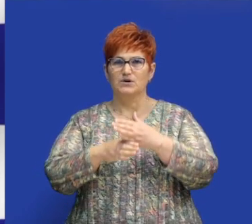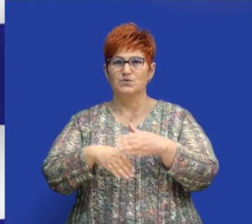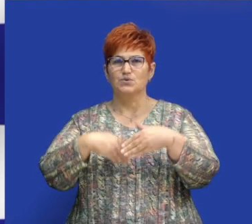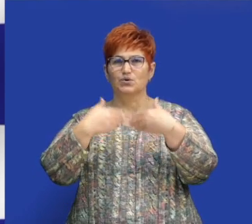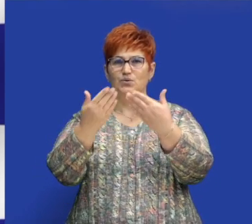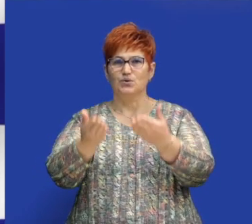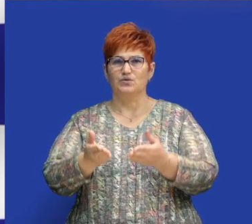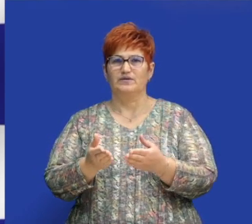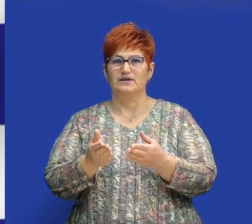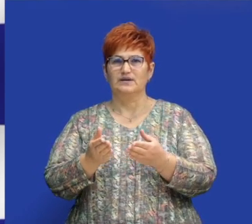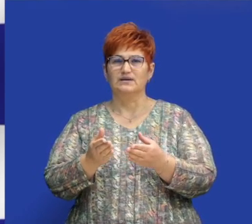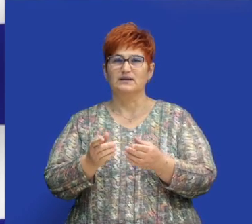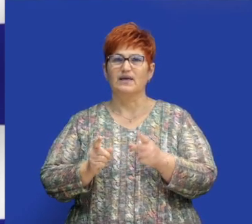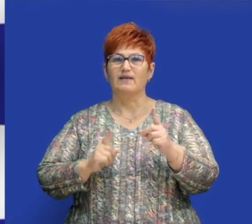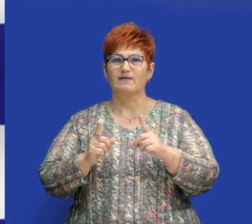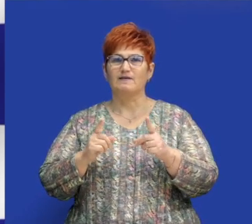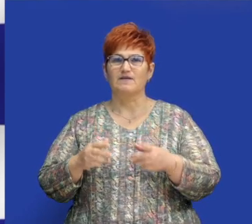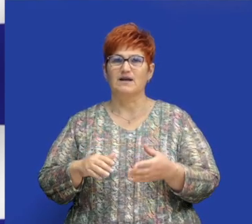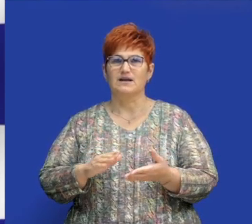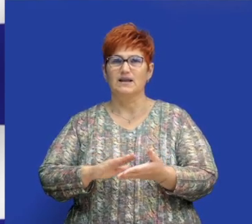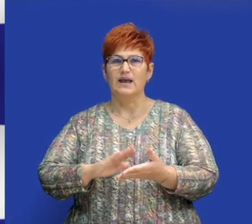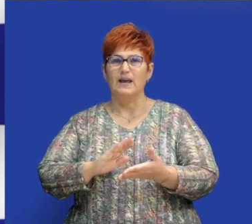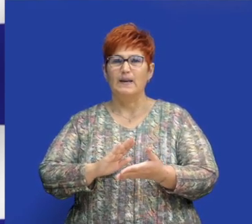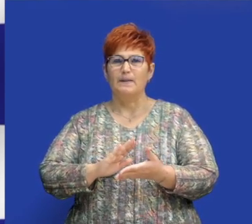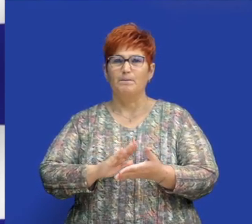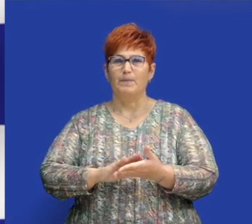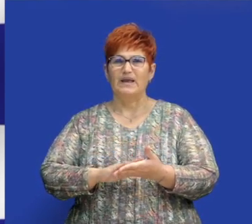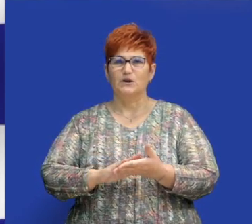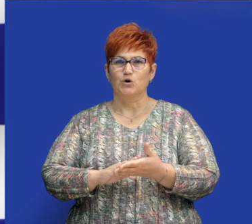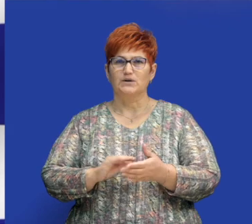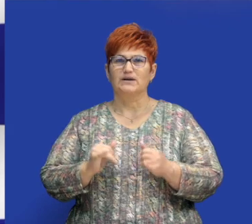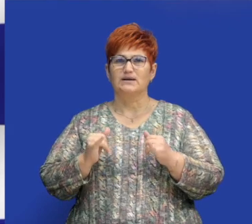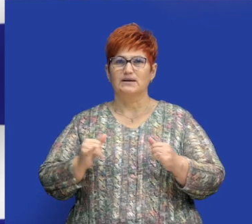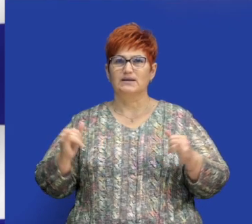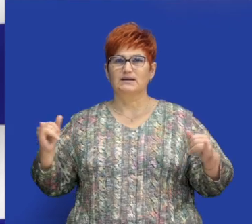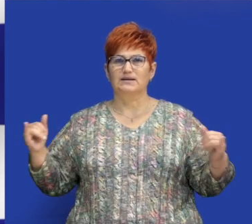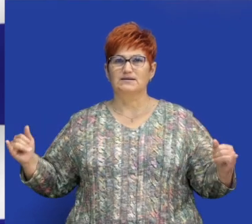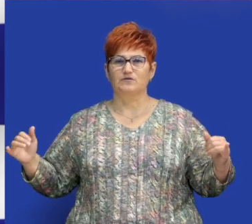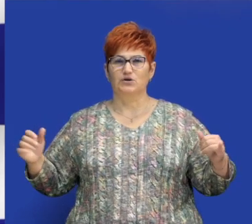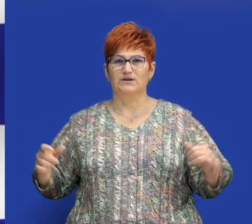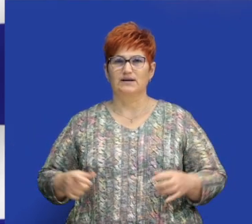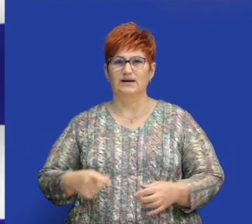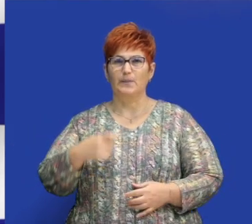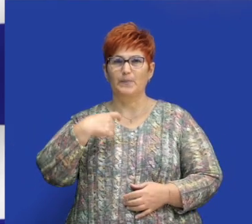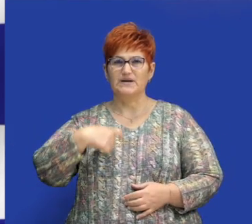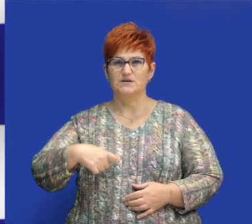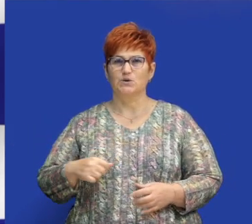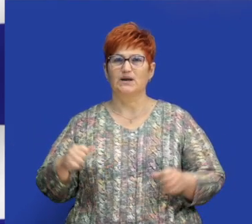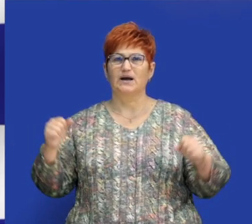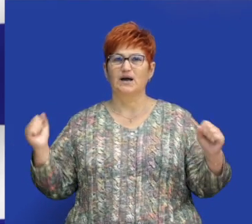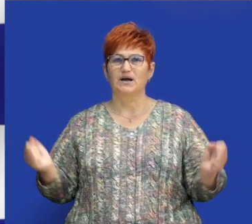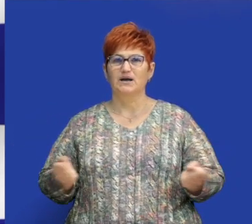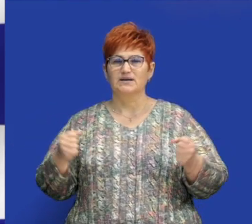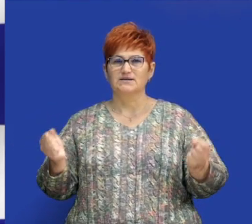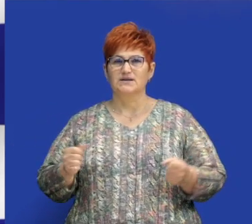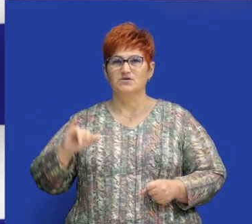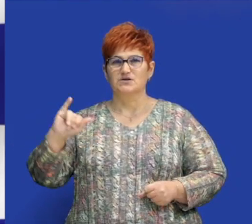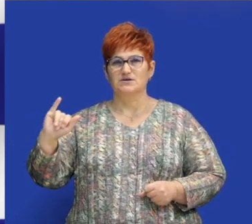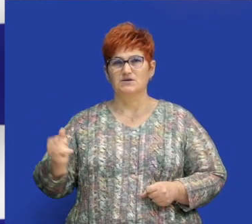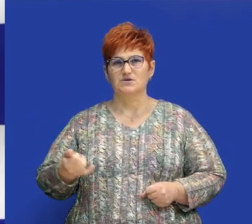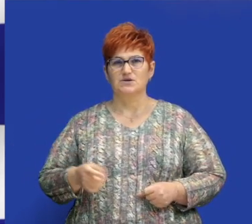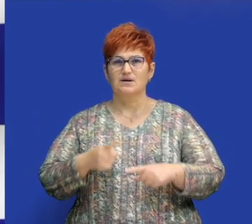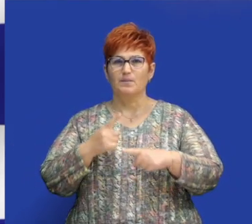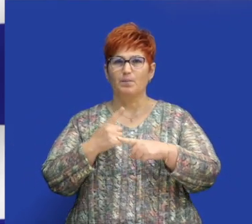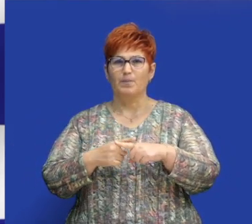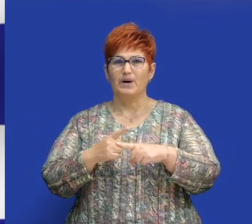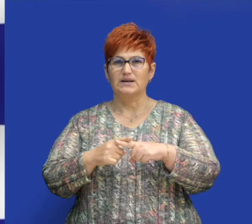Nyitottak, de véleményüket nehezen változtatják meg. Az idősek tisztelete nagyon fontos. A készfogás